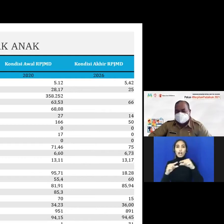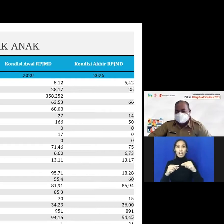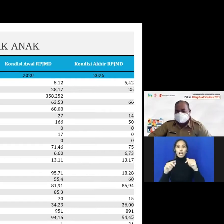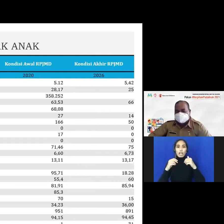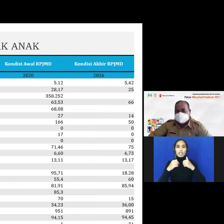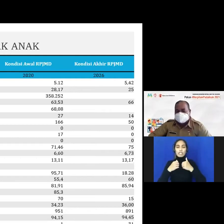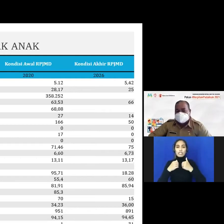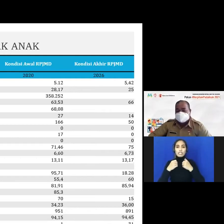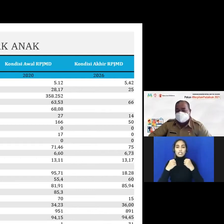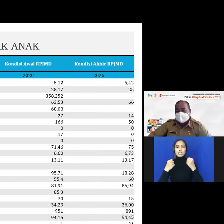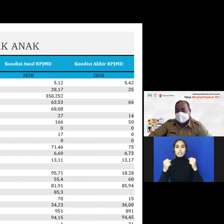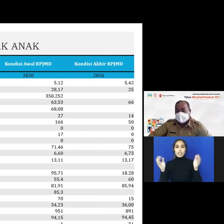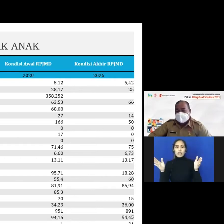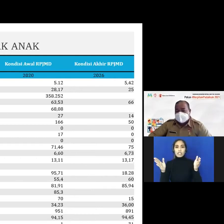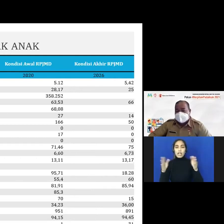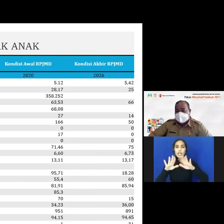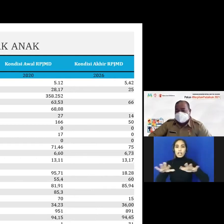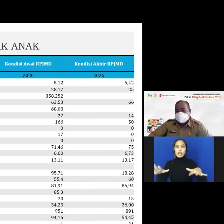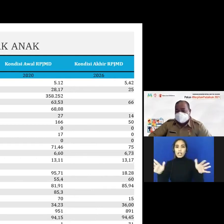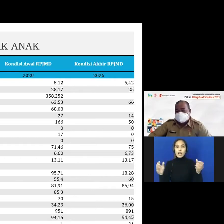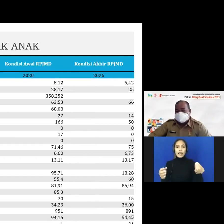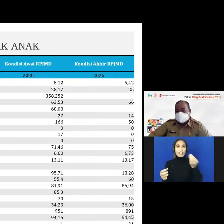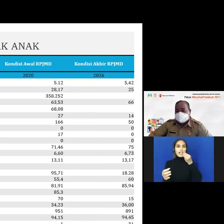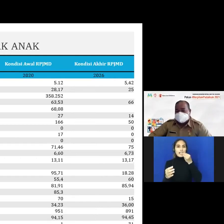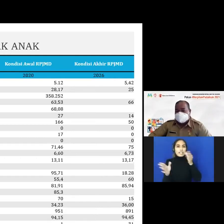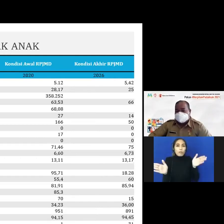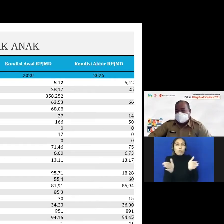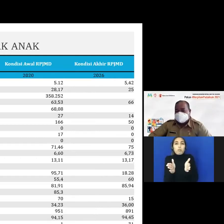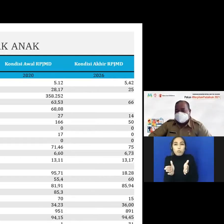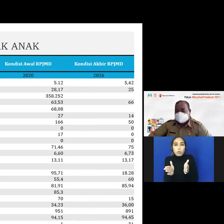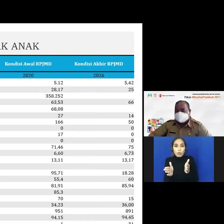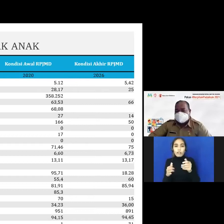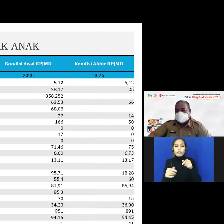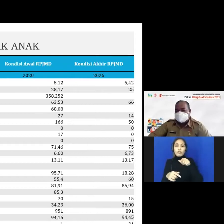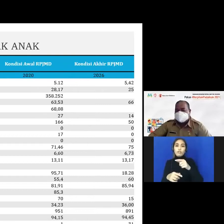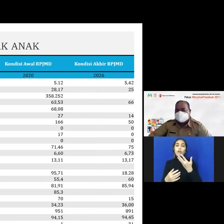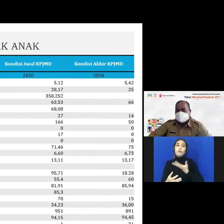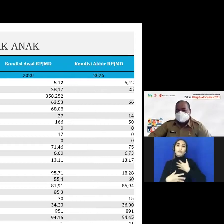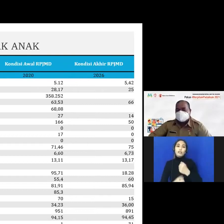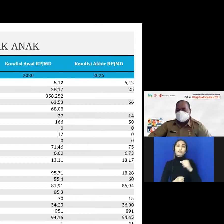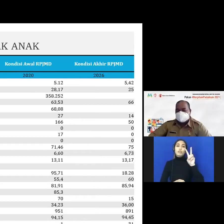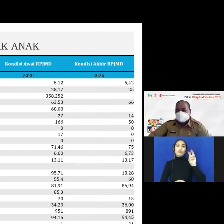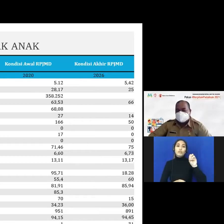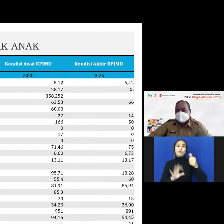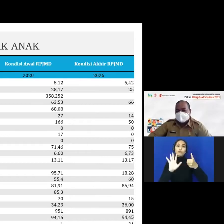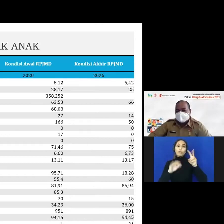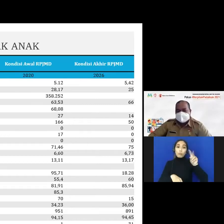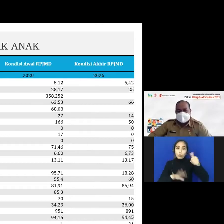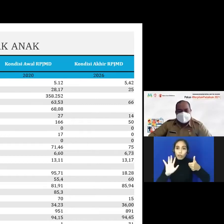166 kasus kita berharap tahun 2026 tinggal 50 kasus